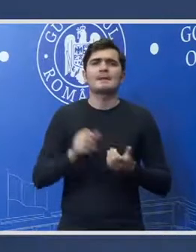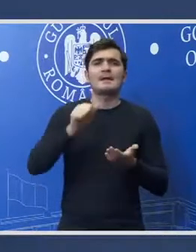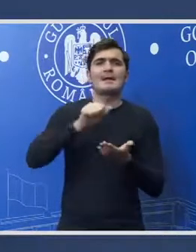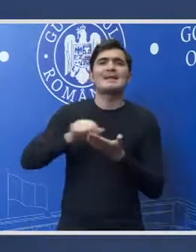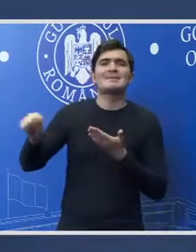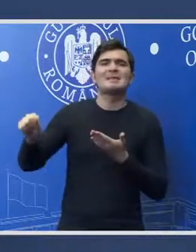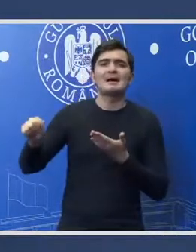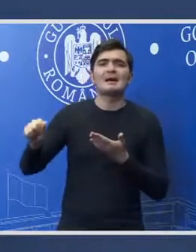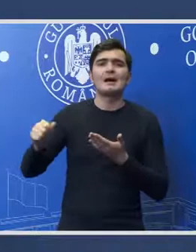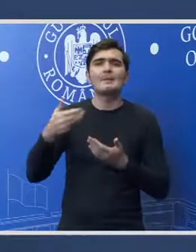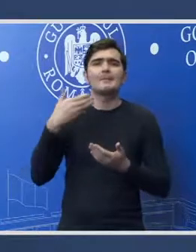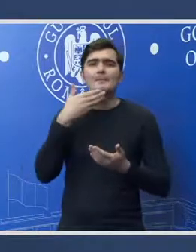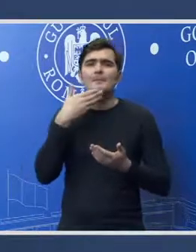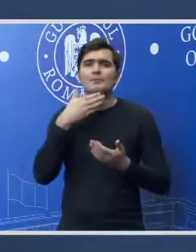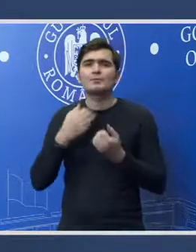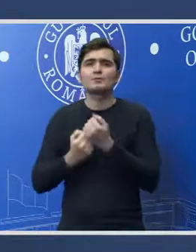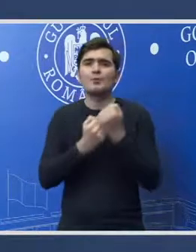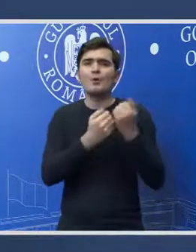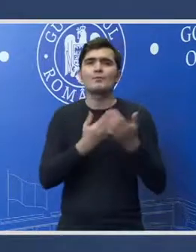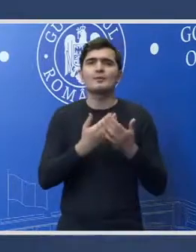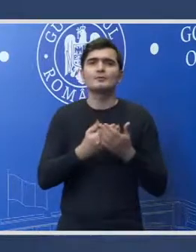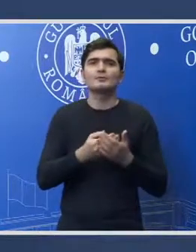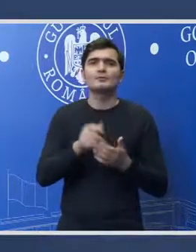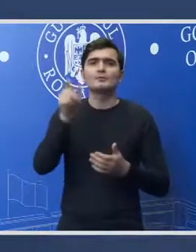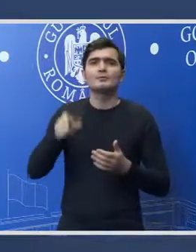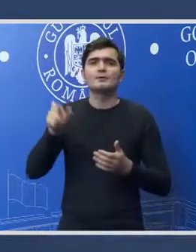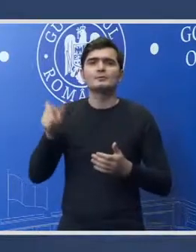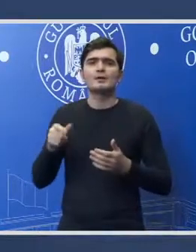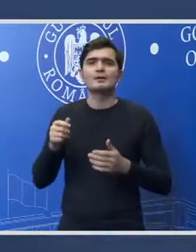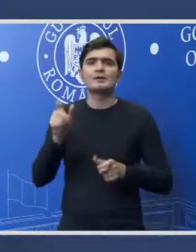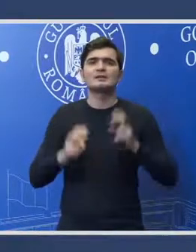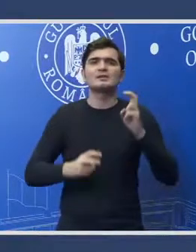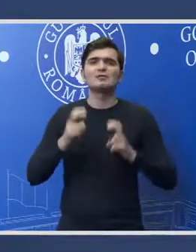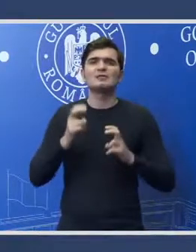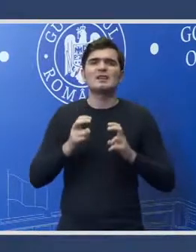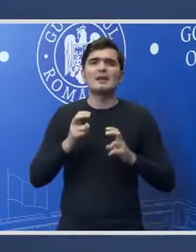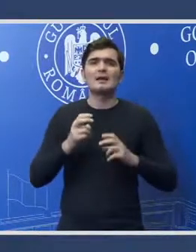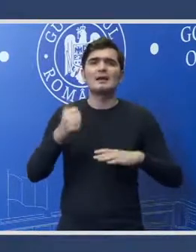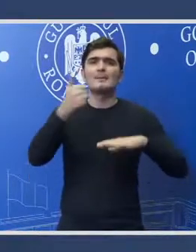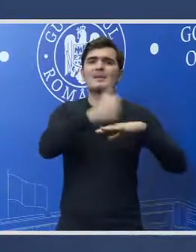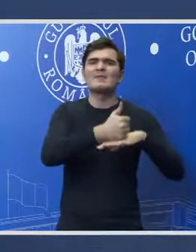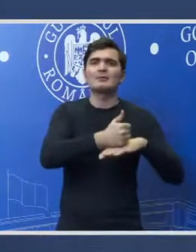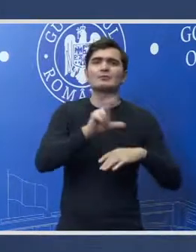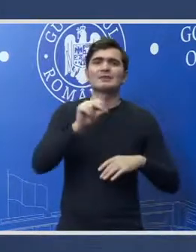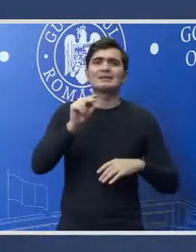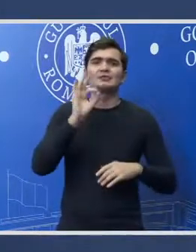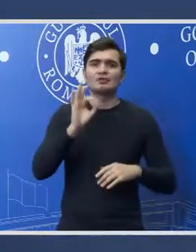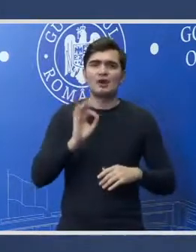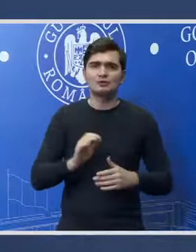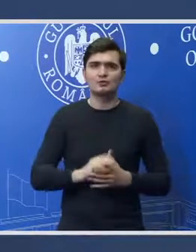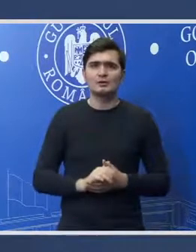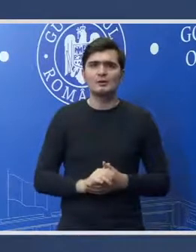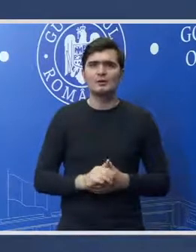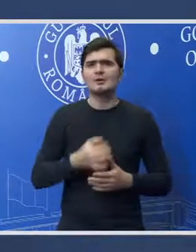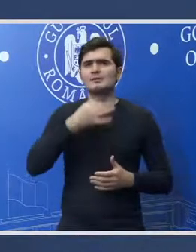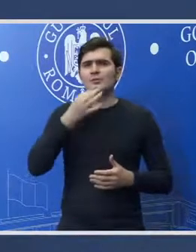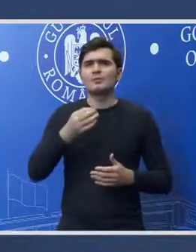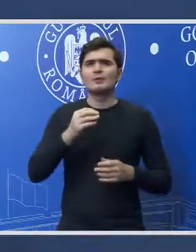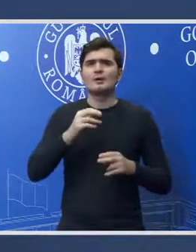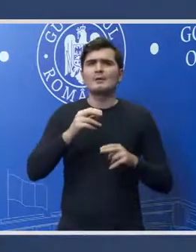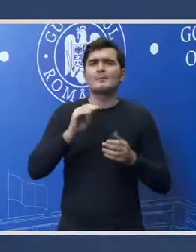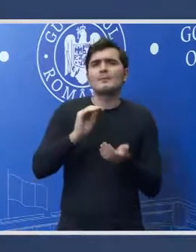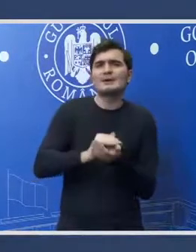eliminarea sporului pentru personal instituțiilor prefectului de 30%. Se propune menținea valului punct de